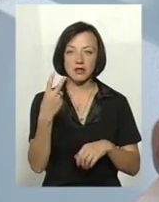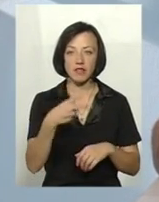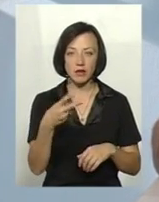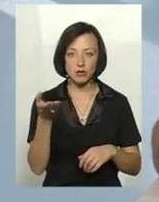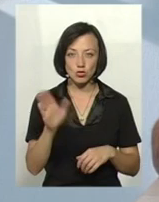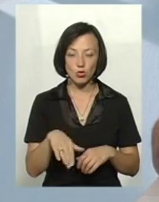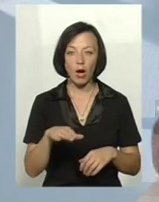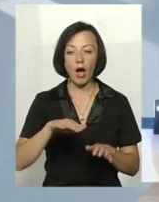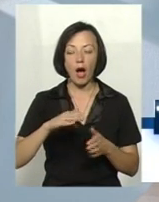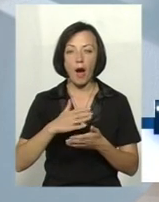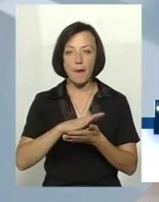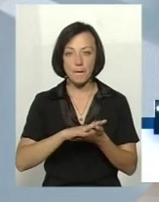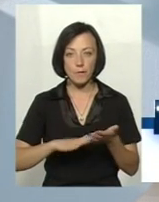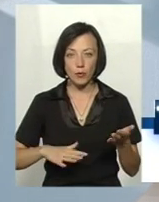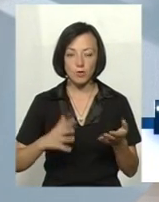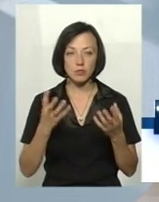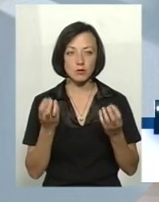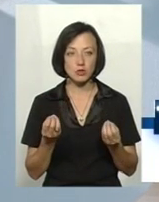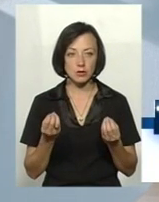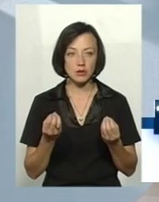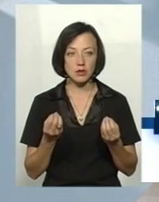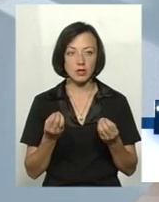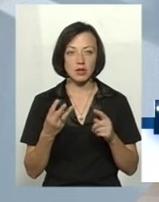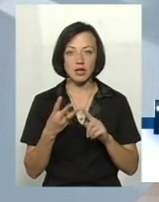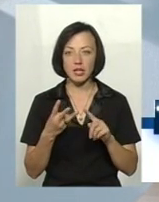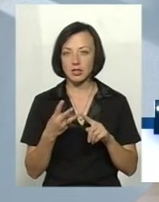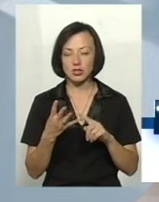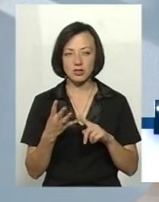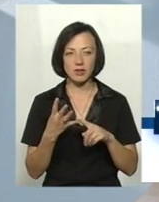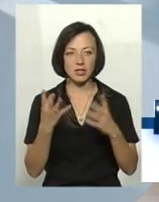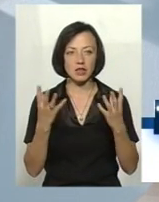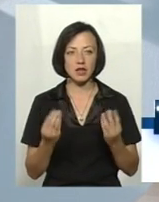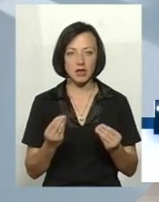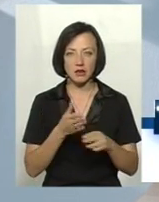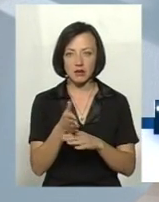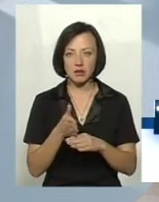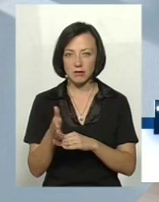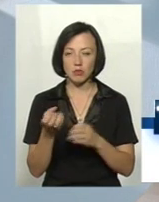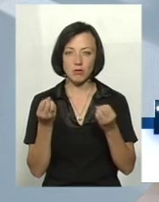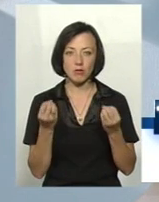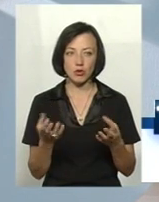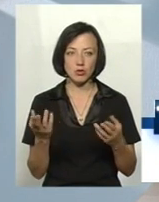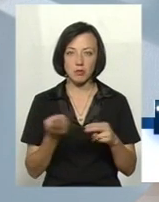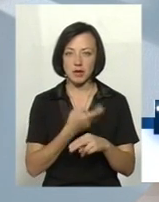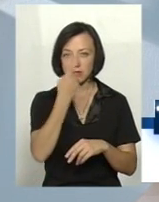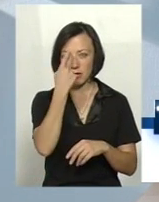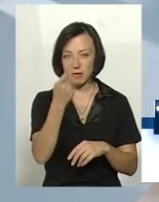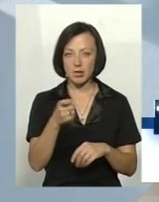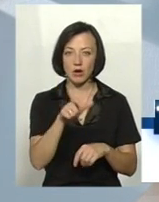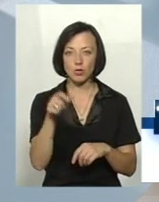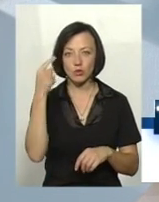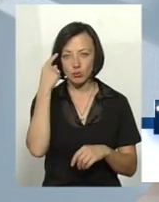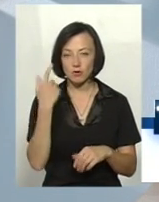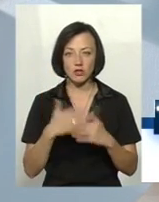голів, а потім на третій чи на четвертий день пішли просто без попередження, вже, можливо, люди